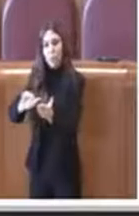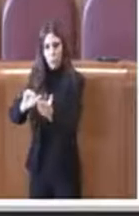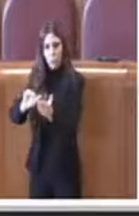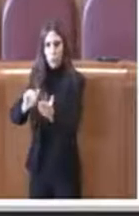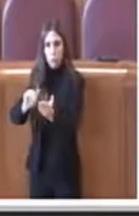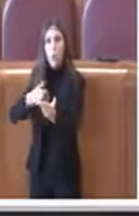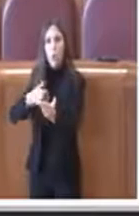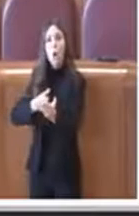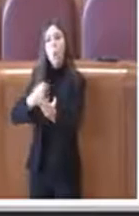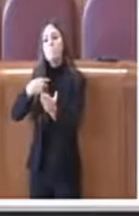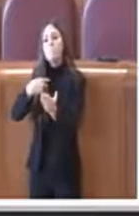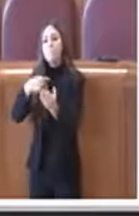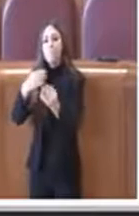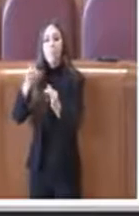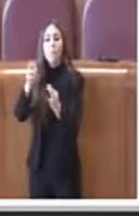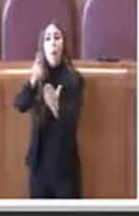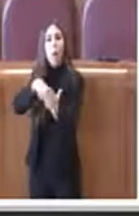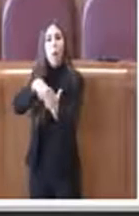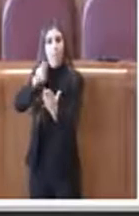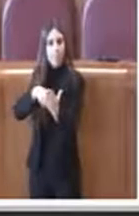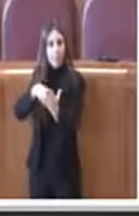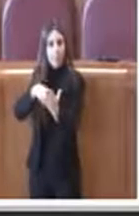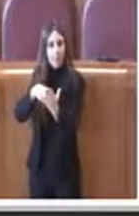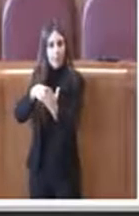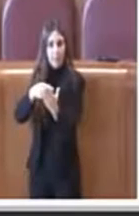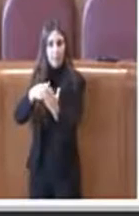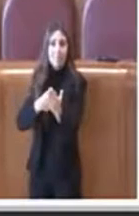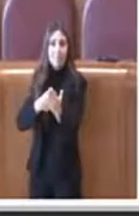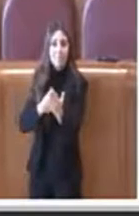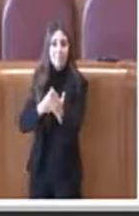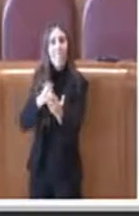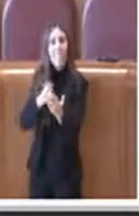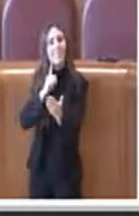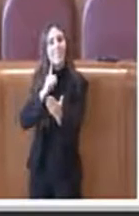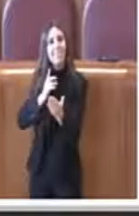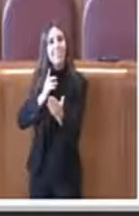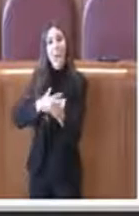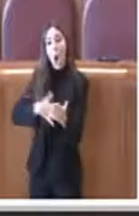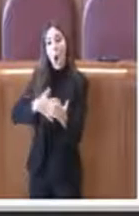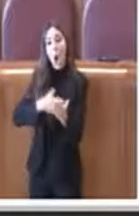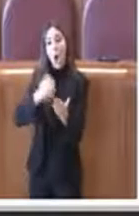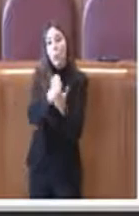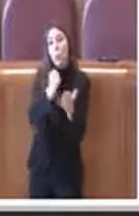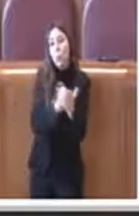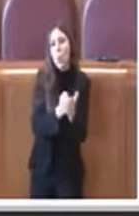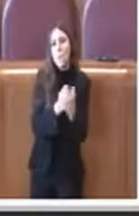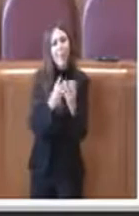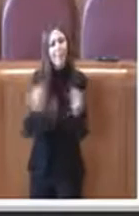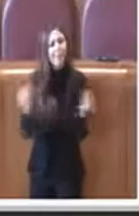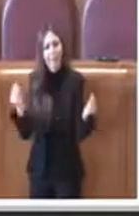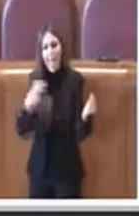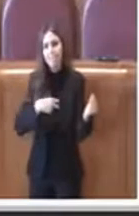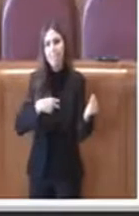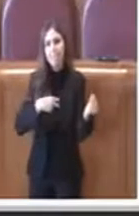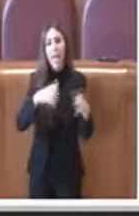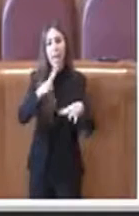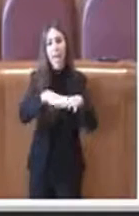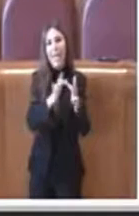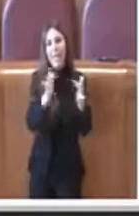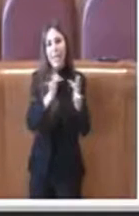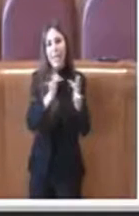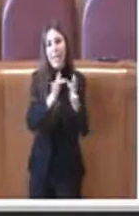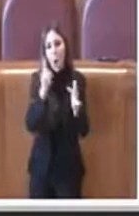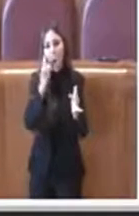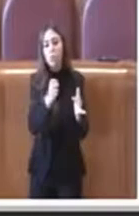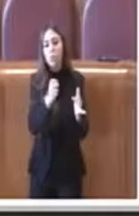leggendo il volantino e mi piace voler ricordare che tra i vari documenti che ho trovato in rete in questi giorni ho